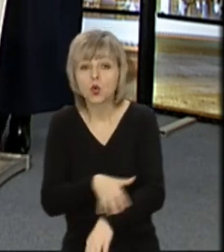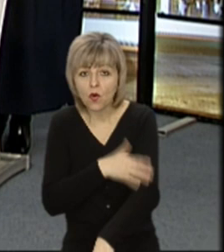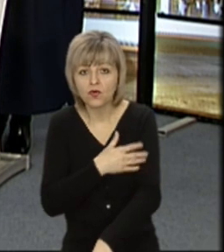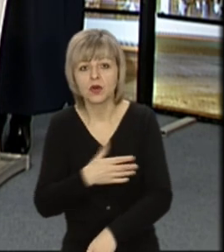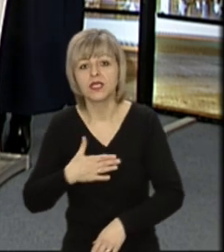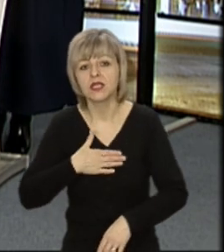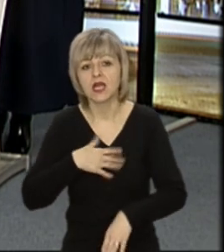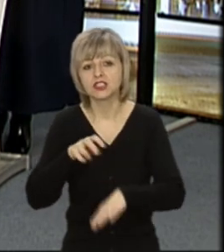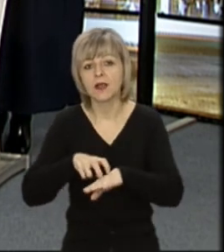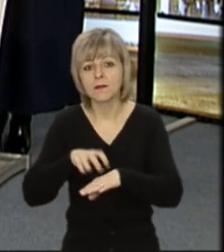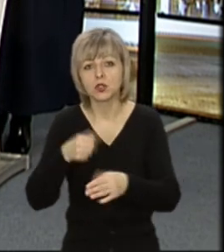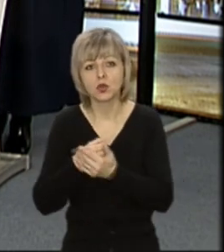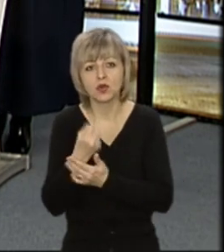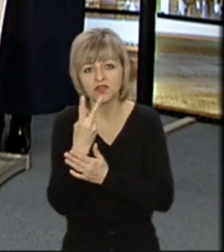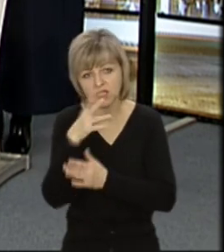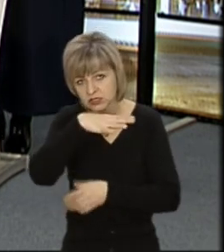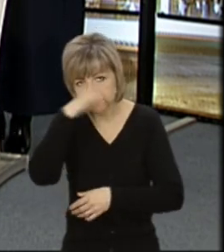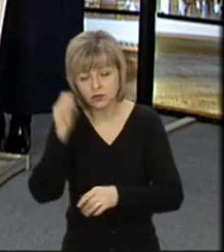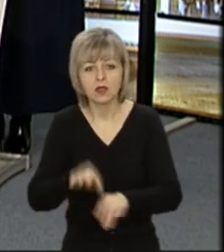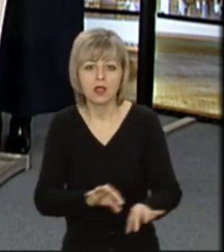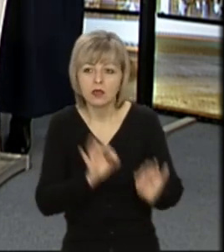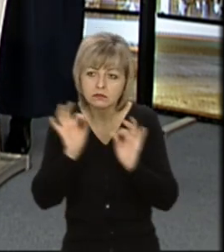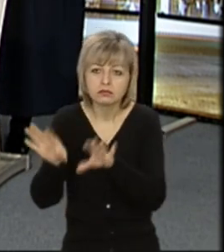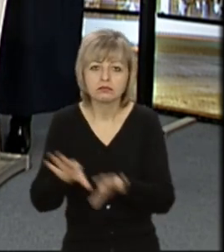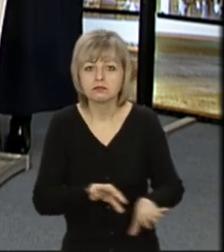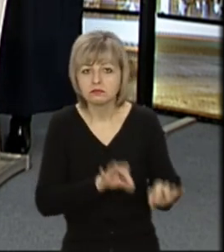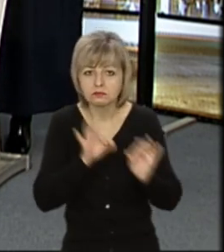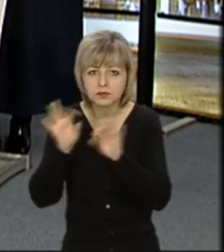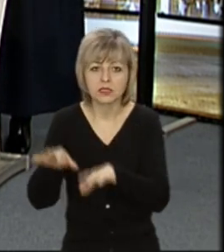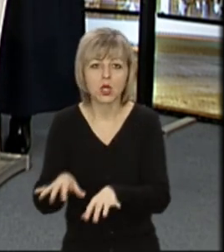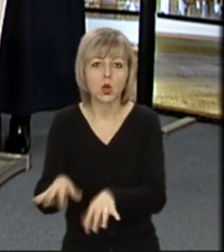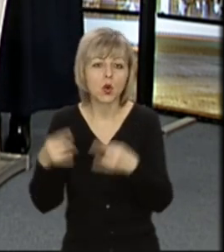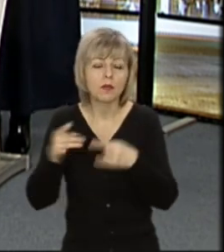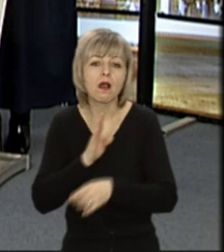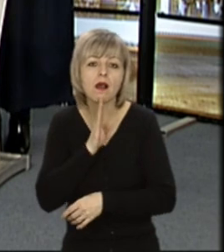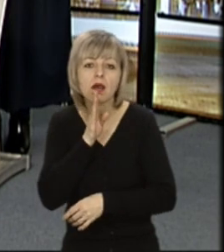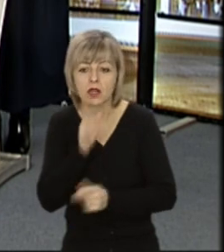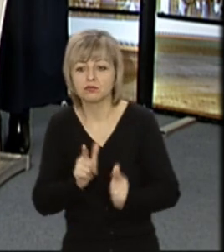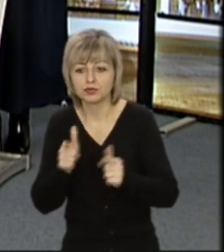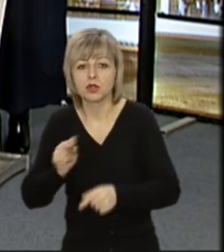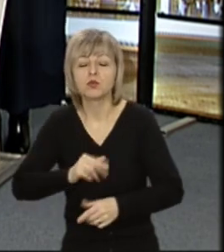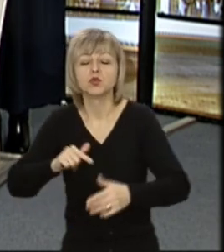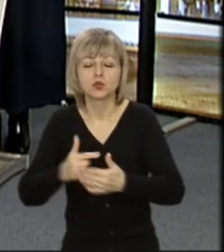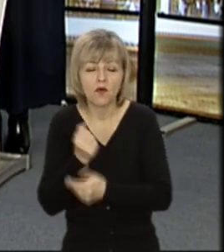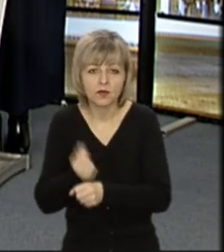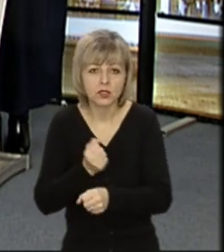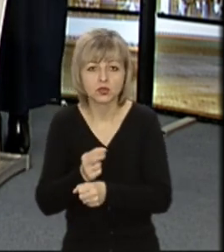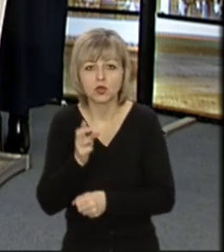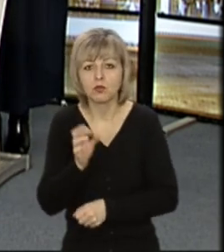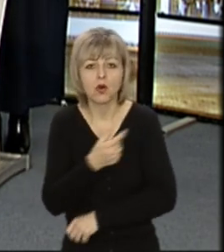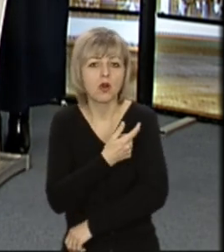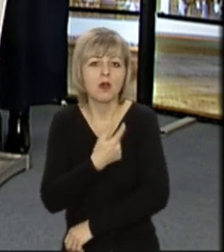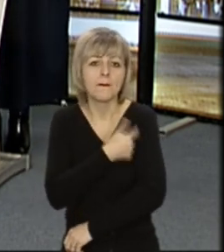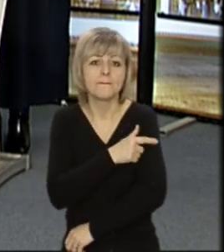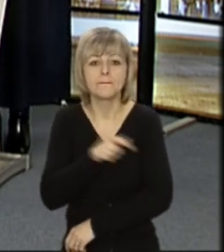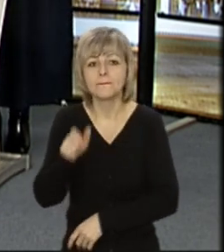і наші медики до 12-ї ночі це все вводять в електронну систему. І потім зранку виходять на роботу, знову працюють, тому що медики